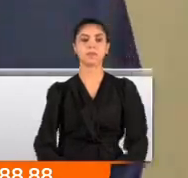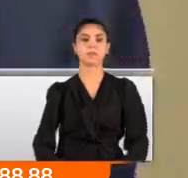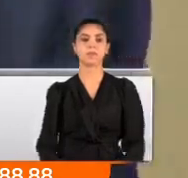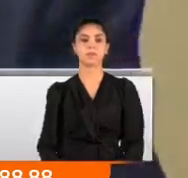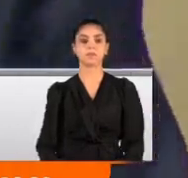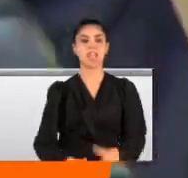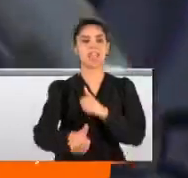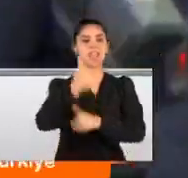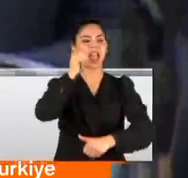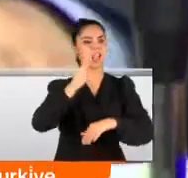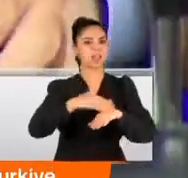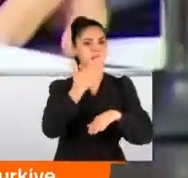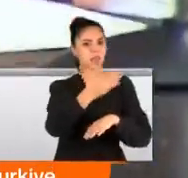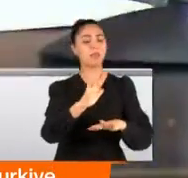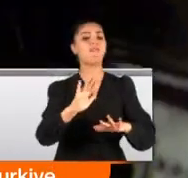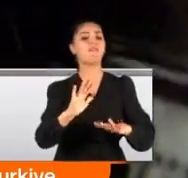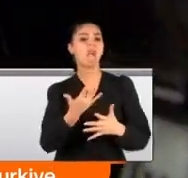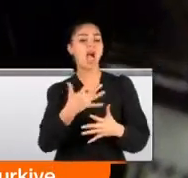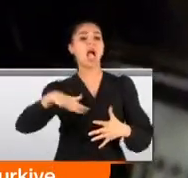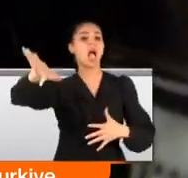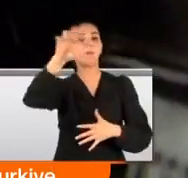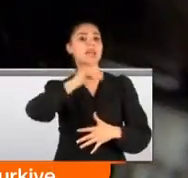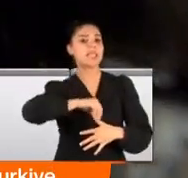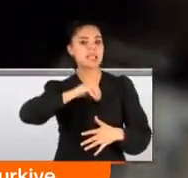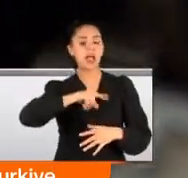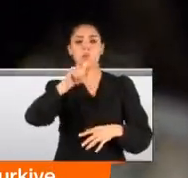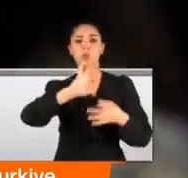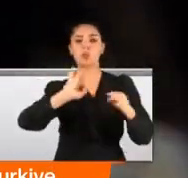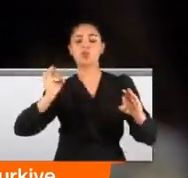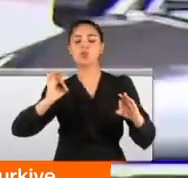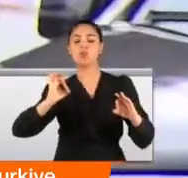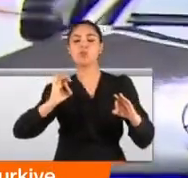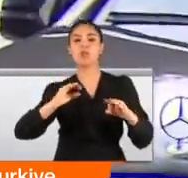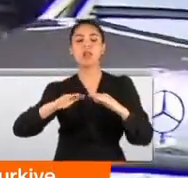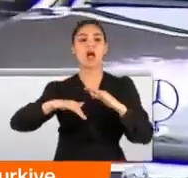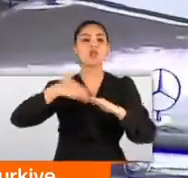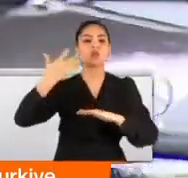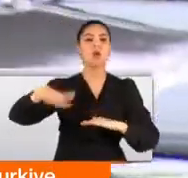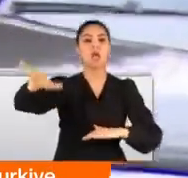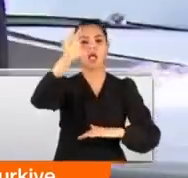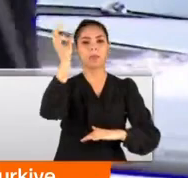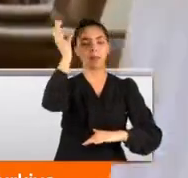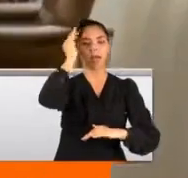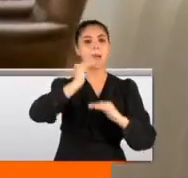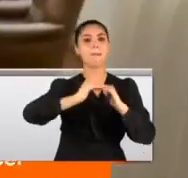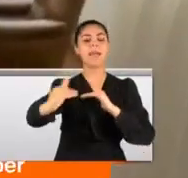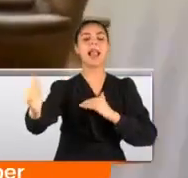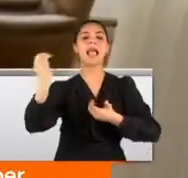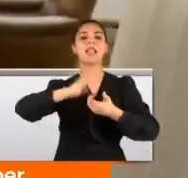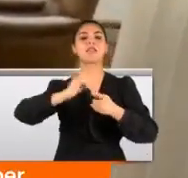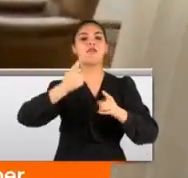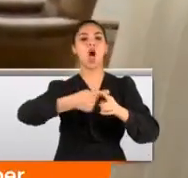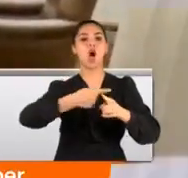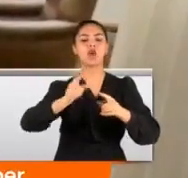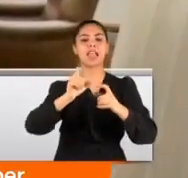Geri adım attı ya da öyle sanıldı. Bu sözlerin nedeni sonra anlaşıldı. Millet İttifakı ortaklarından Saadet